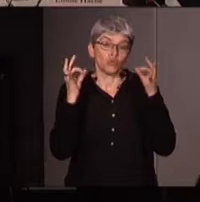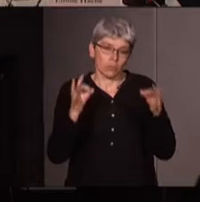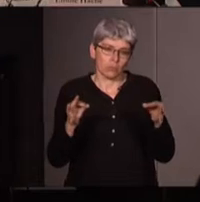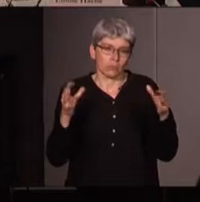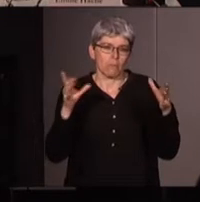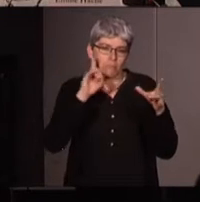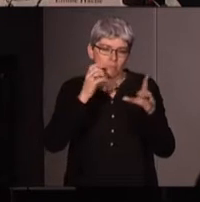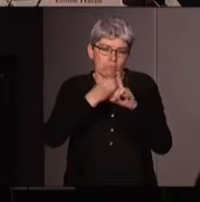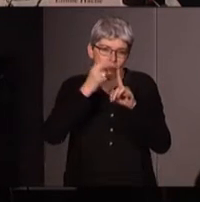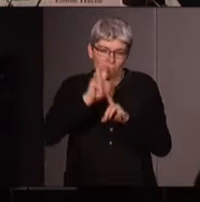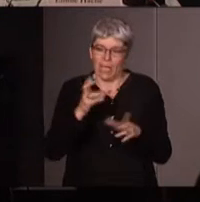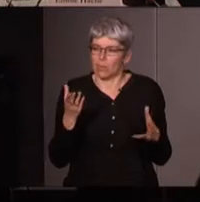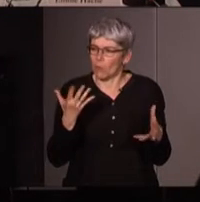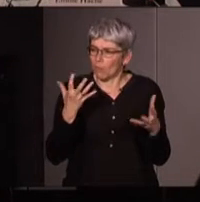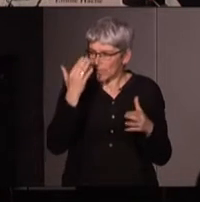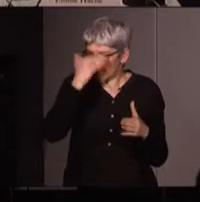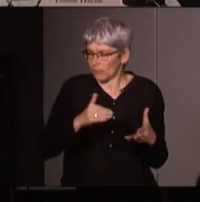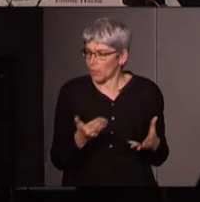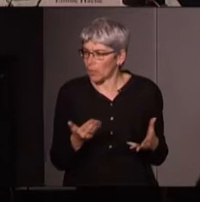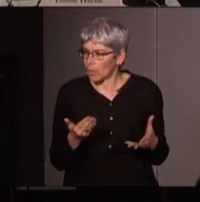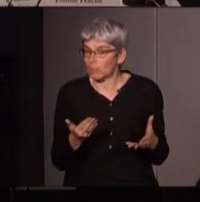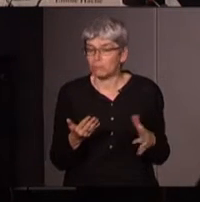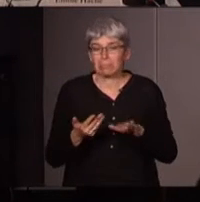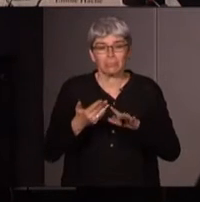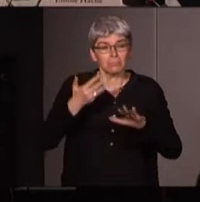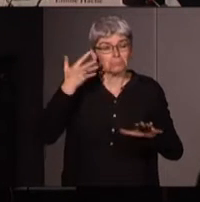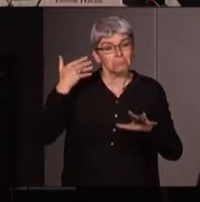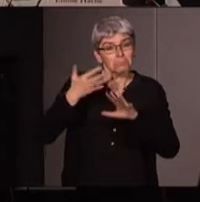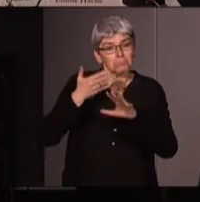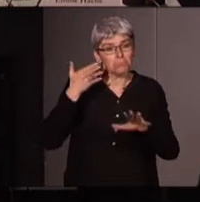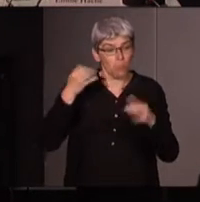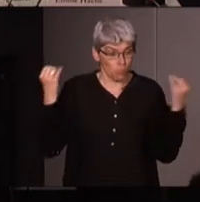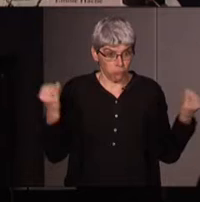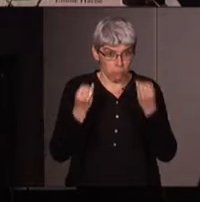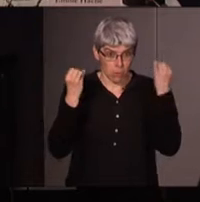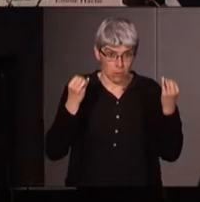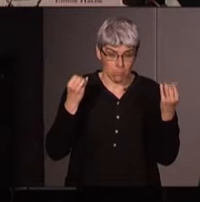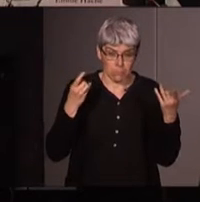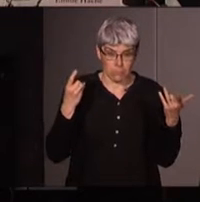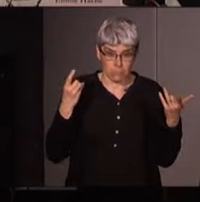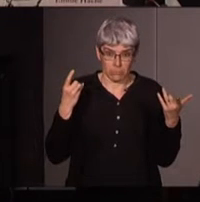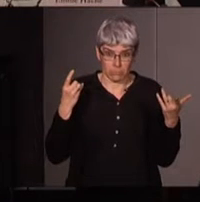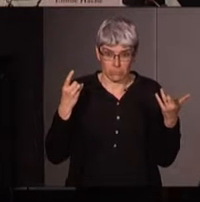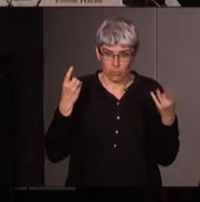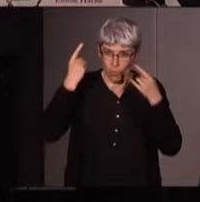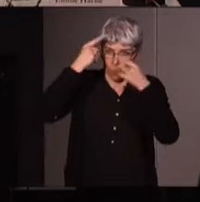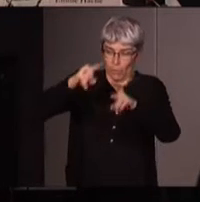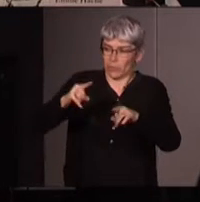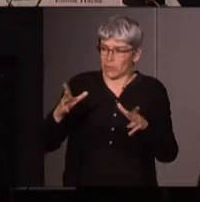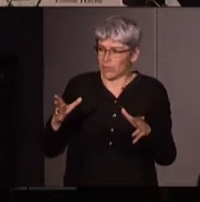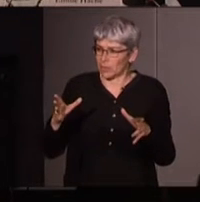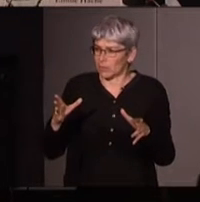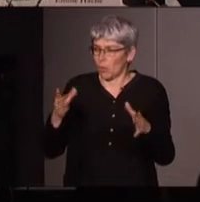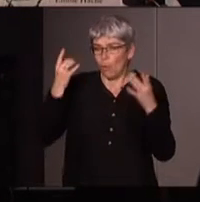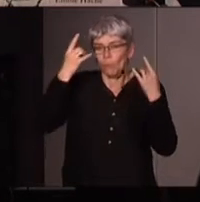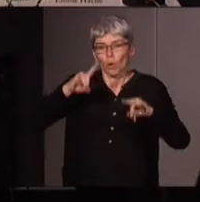pleinement j'aimerais savoir s'il a existé si ces mouvements ont eu des revendications ce qu'on pourrait